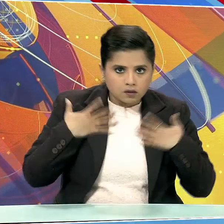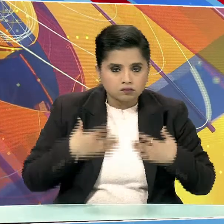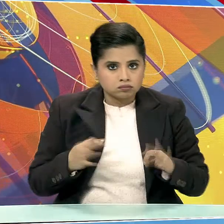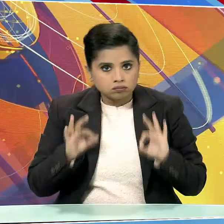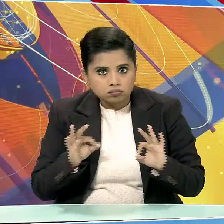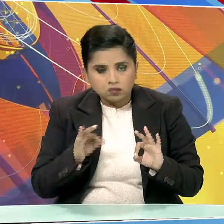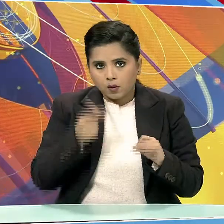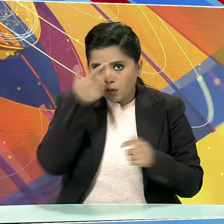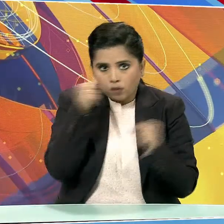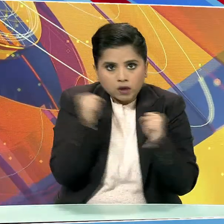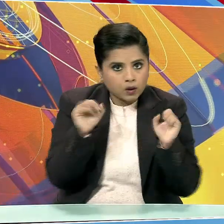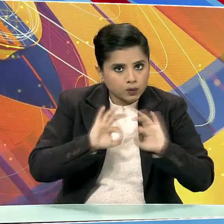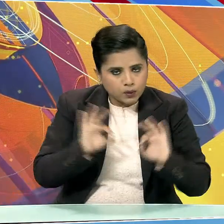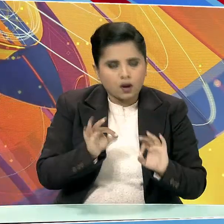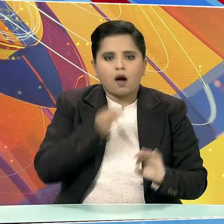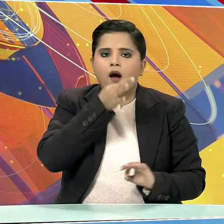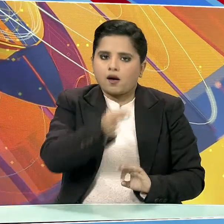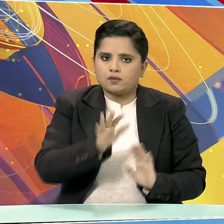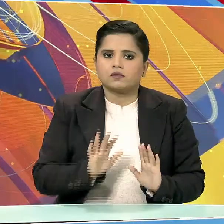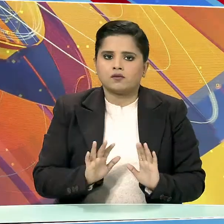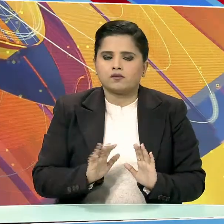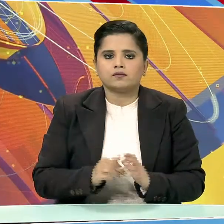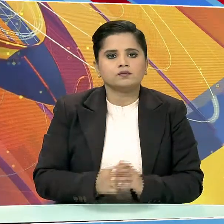हैं।